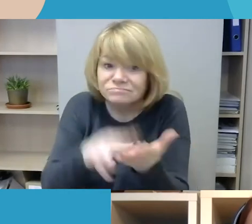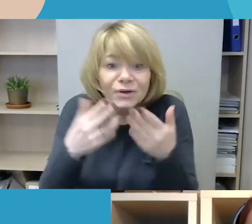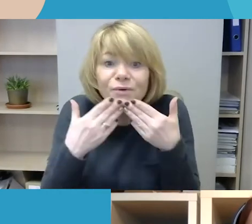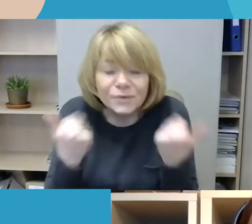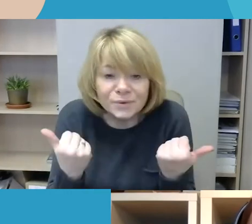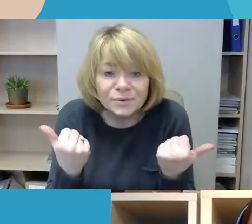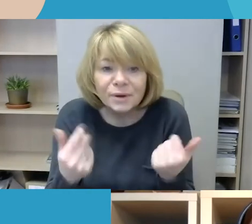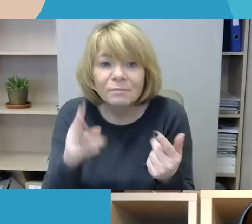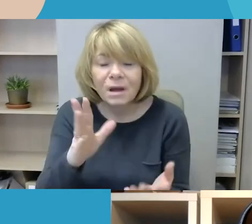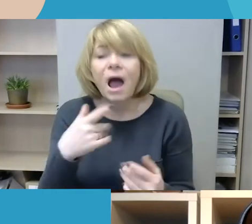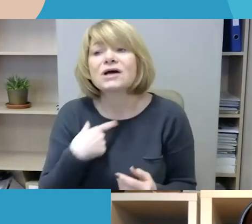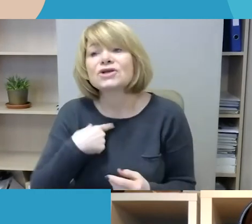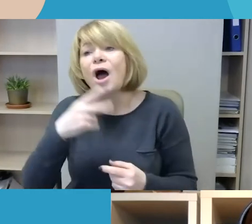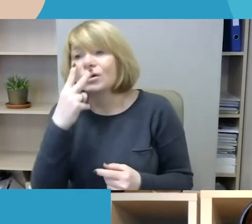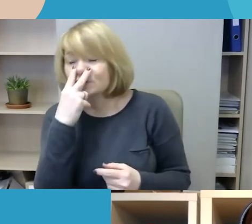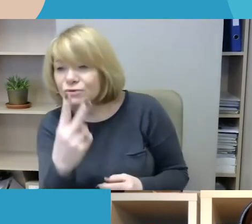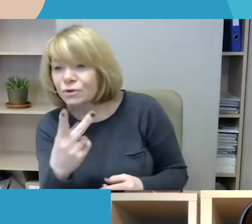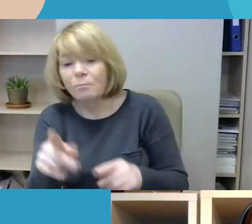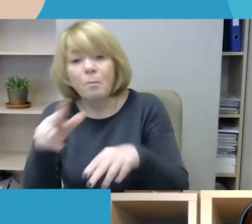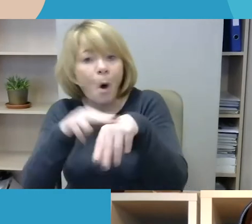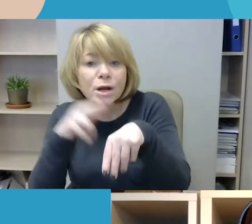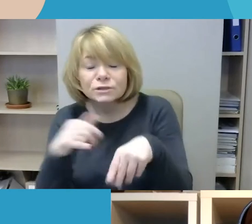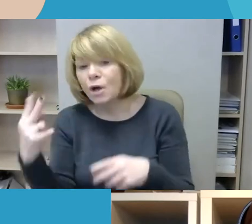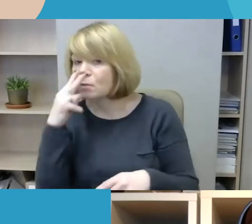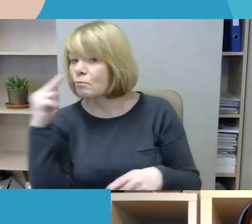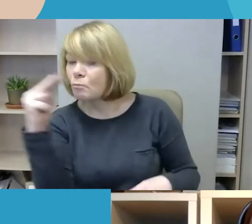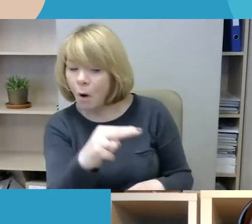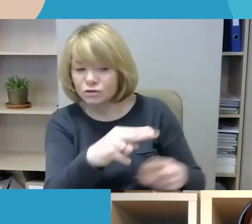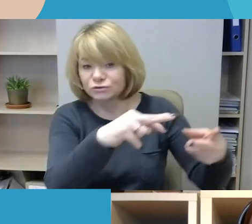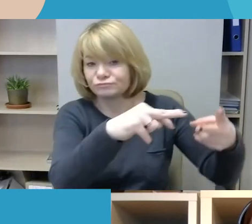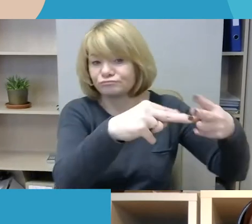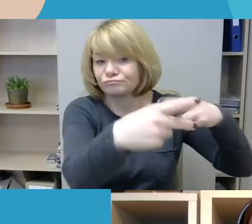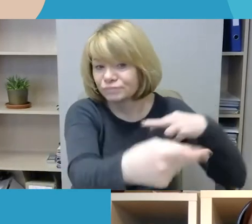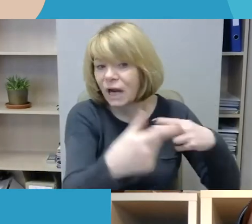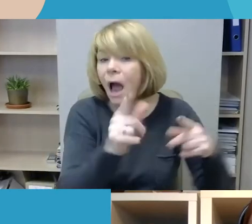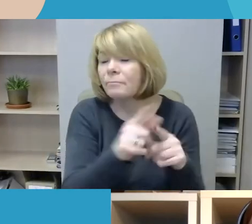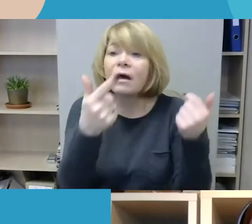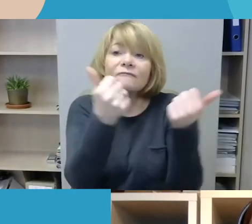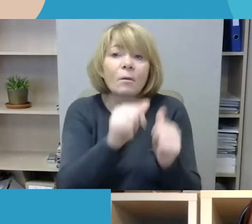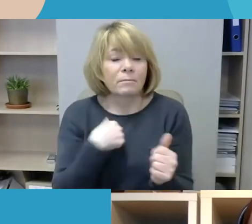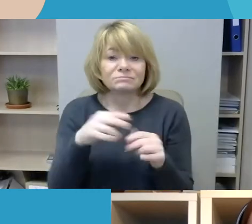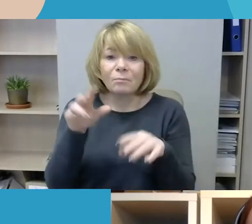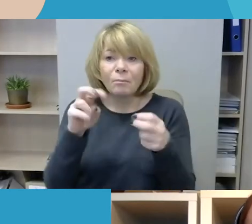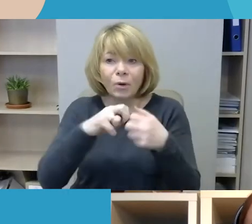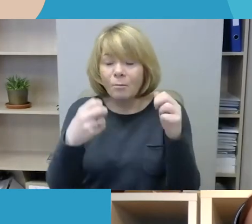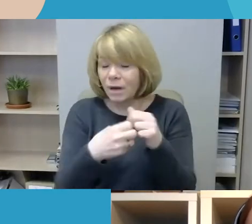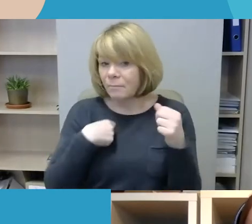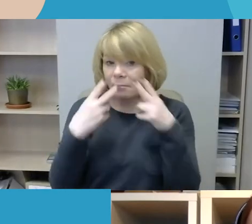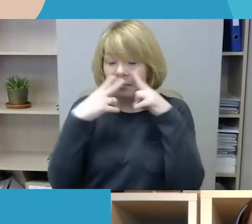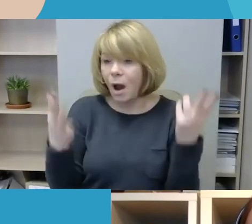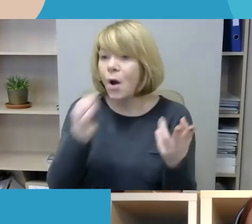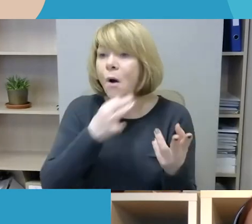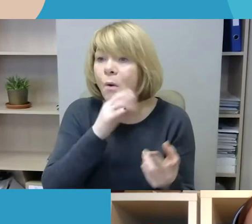besikeičiantį policijos požiūrį ir kalbėjimą apie tai, kad mes nematome problemos ir kad reikalinga daugiau kalbėti ir